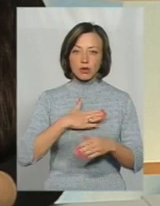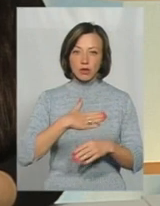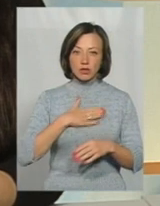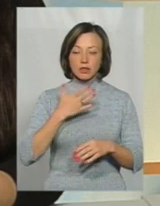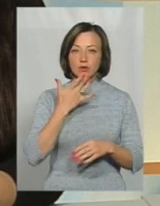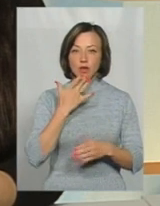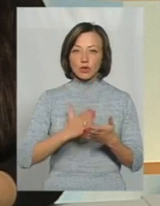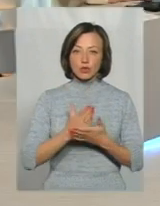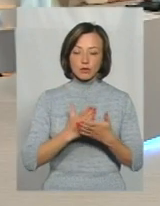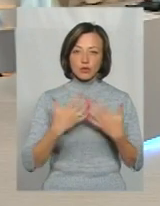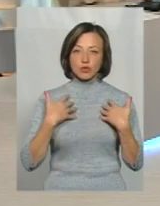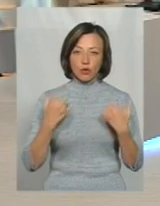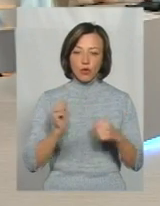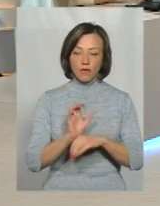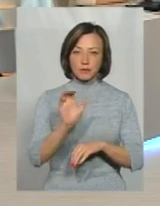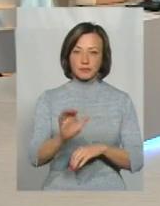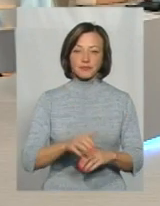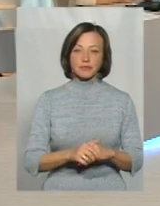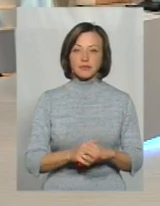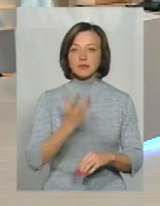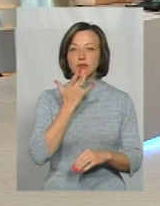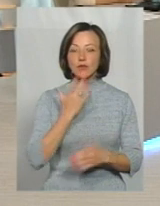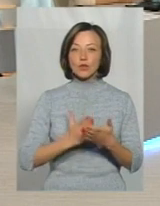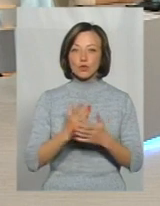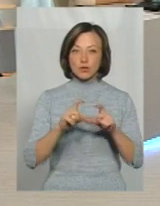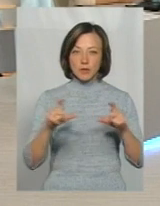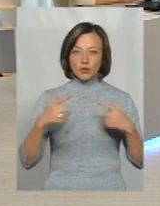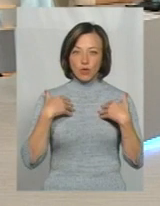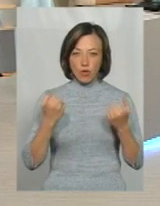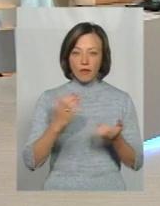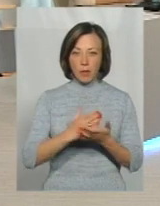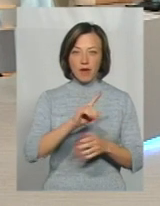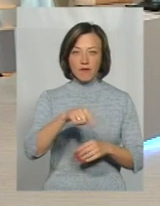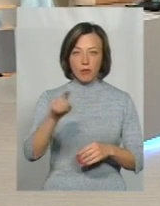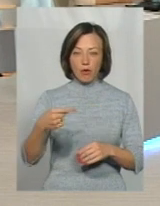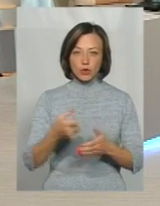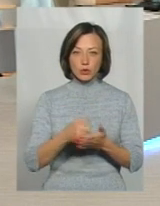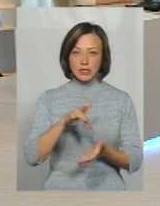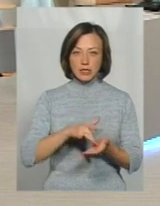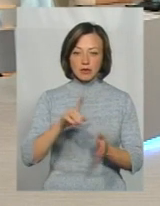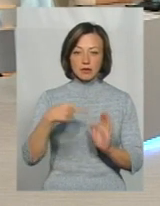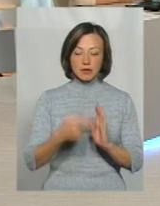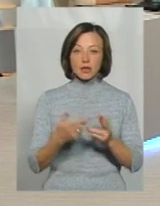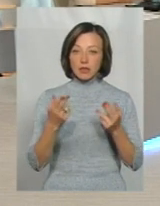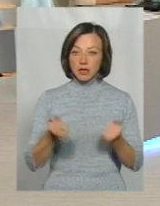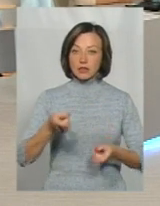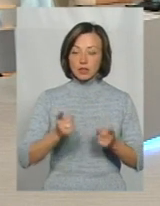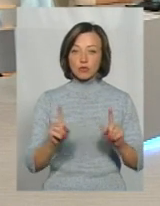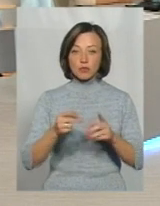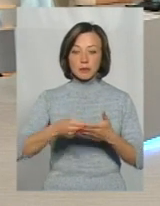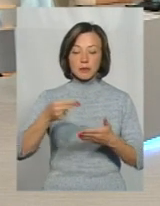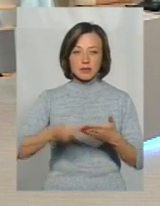Національної служби здоров'я. Але Національна служба здоров'я ставила якісь вимоги до центрів? Так, звичайно. Для того, щоб